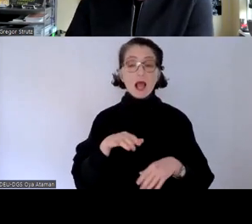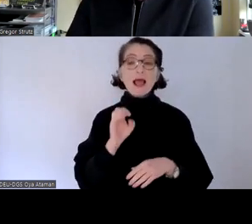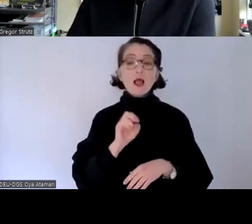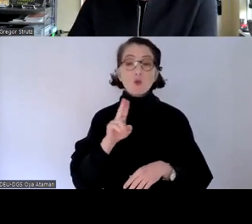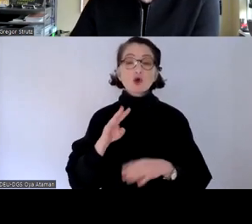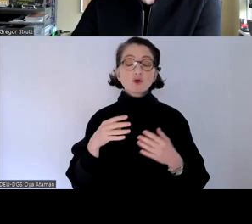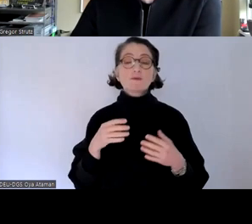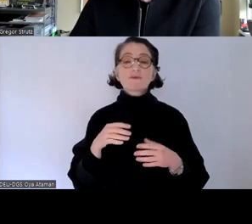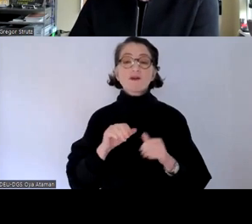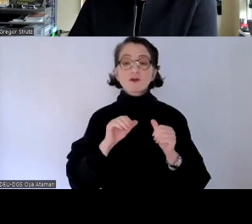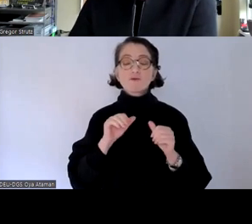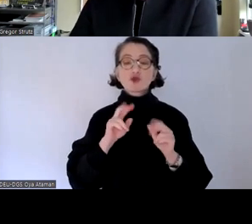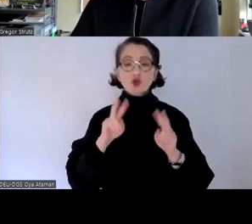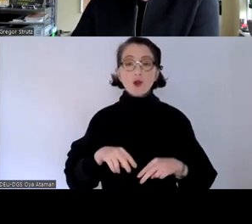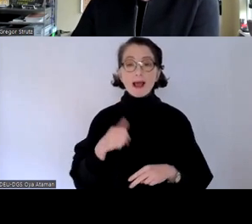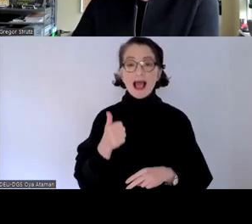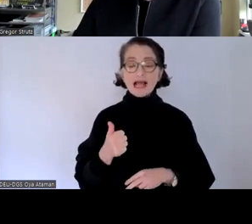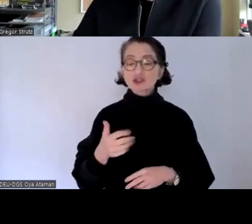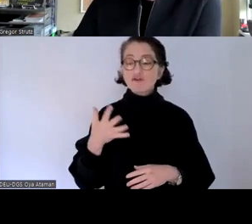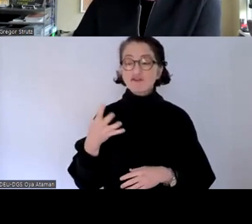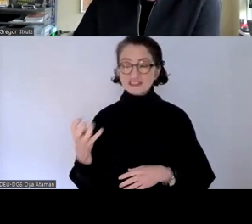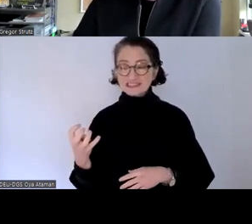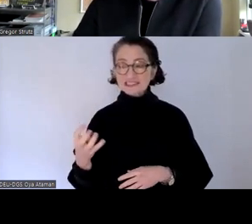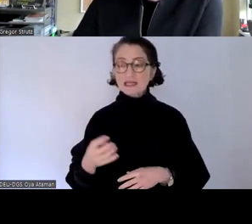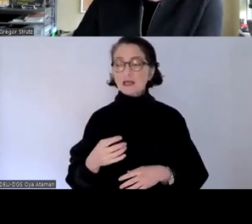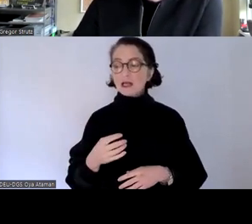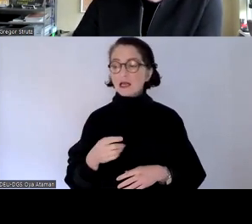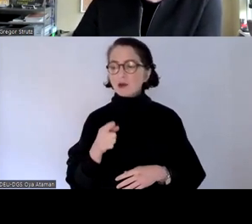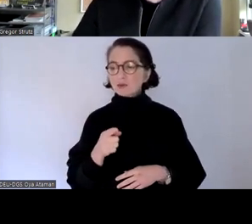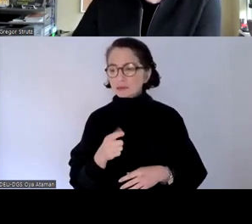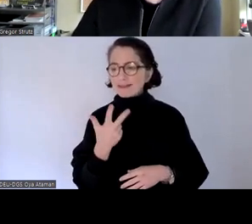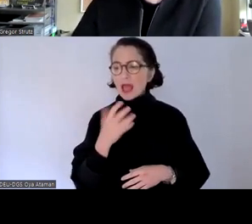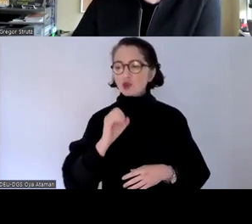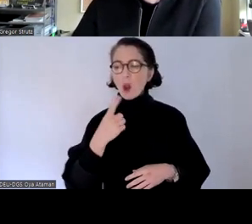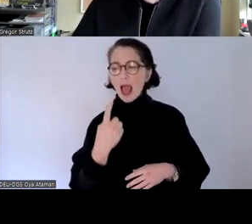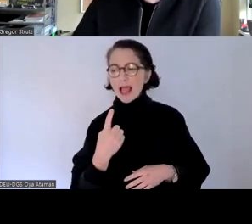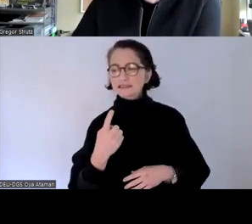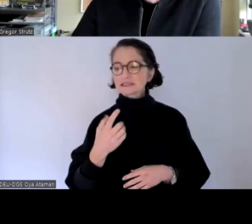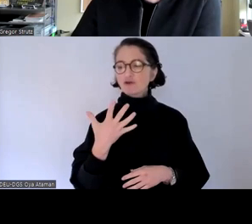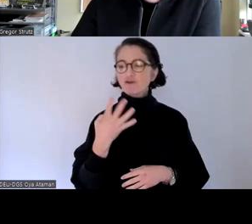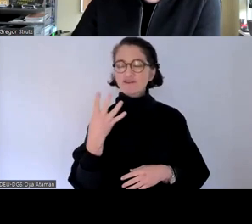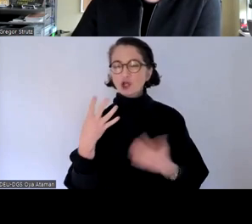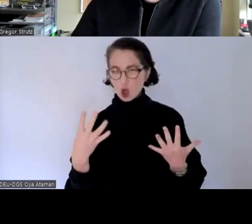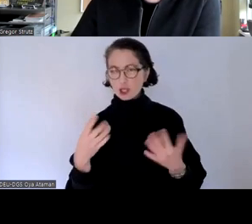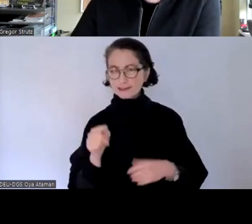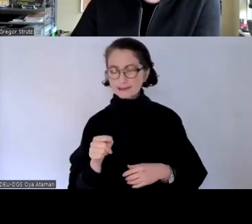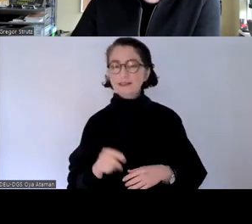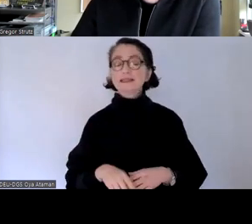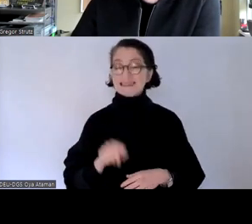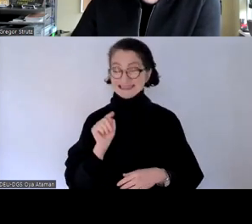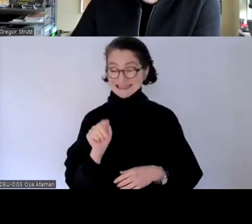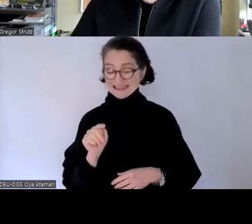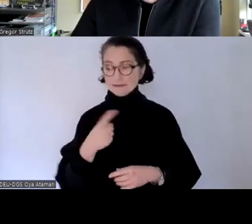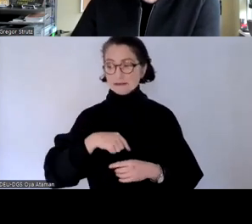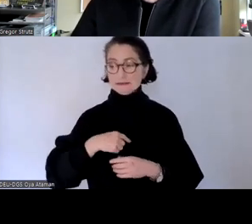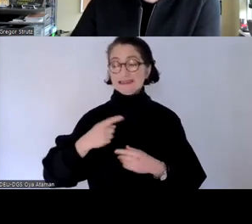genau diejenige ist die im kapitel 10 eben auch auf die nicht web dokumente eingeht also genau das worüber wir uns